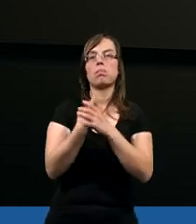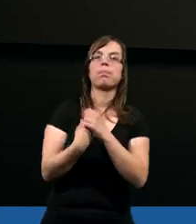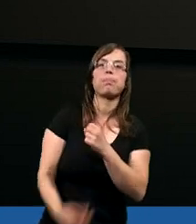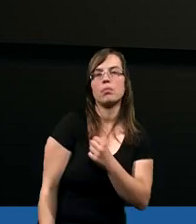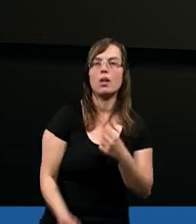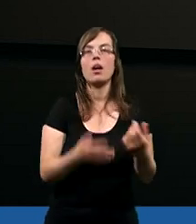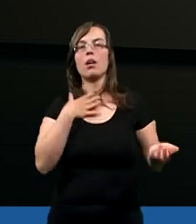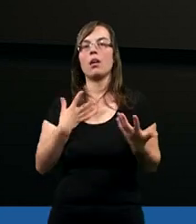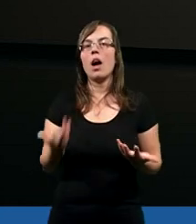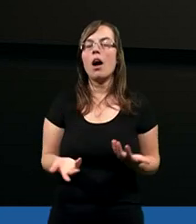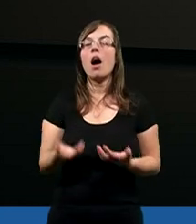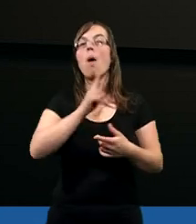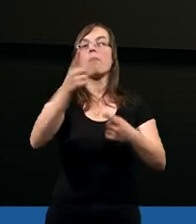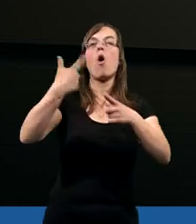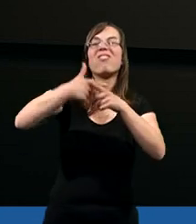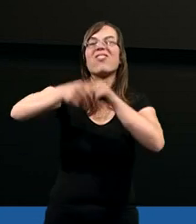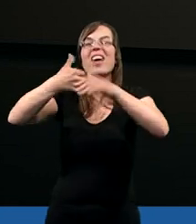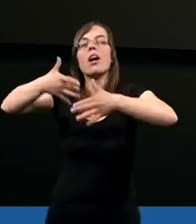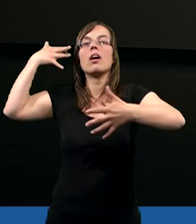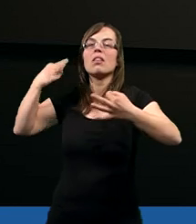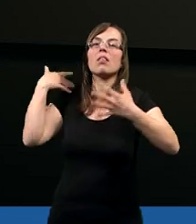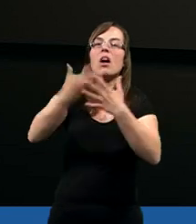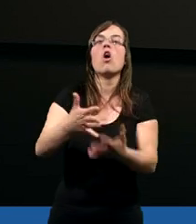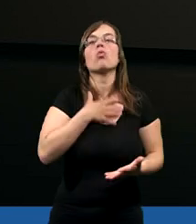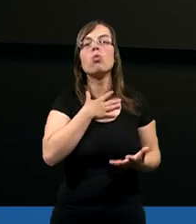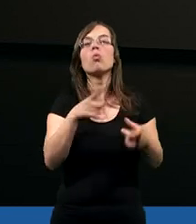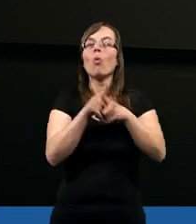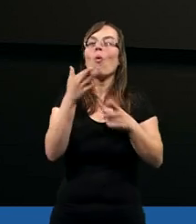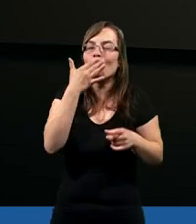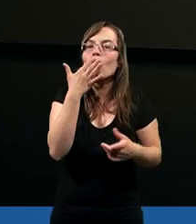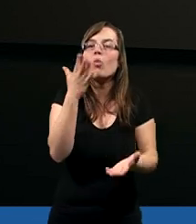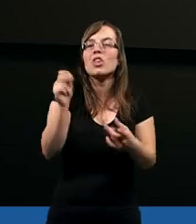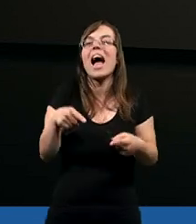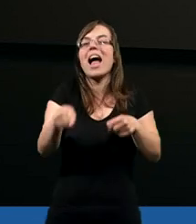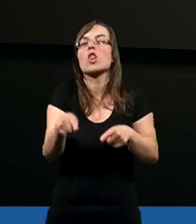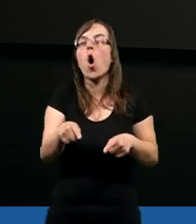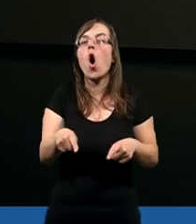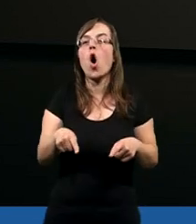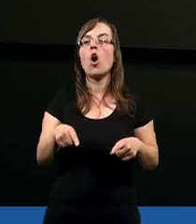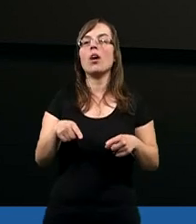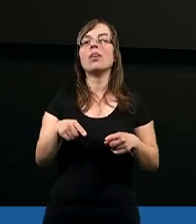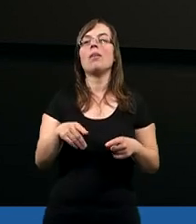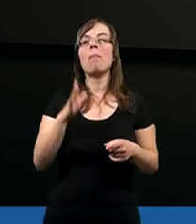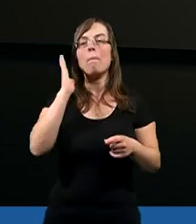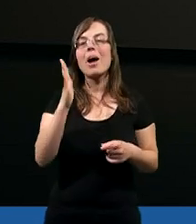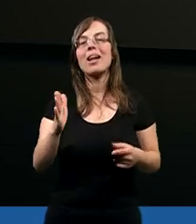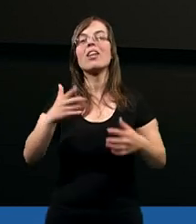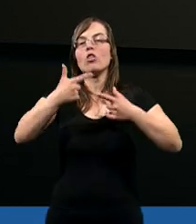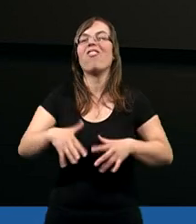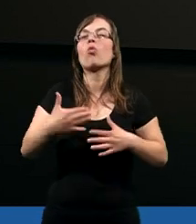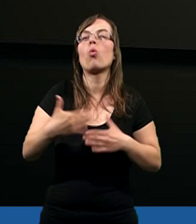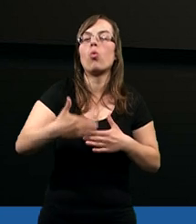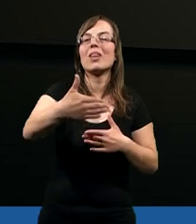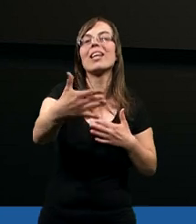pewno. My dzisiaj po 20 wiekach również mówimy, że to będzie